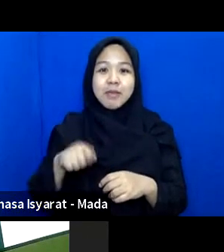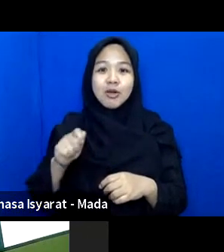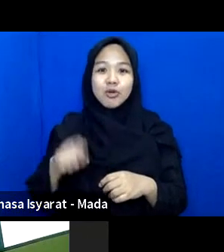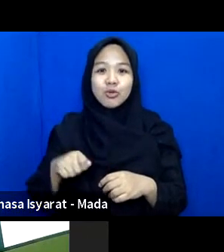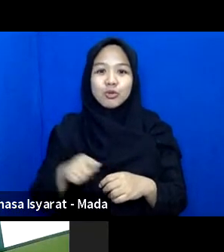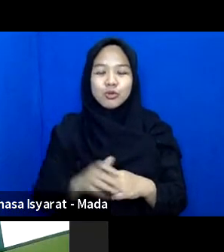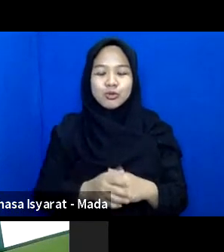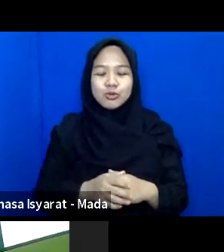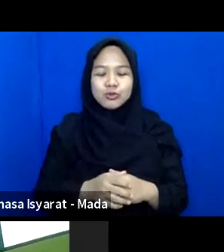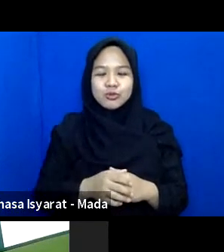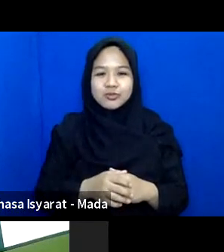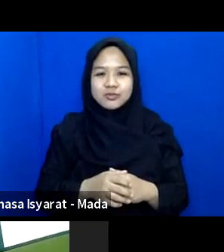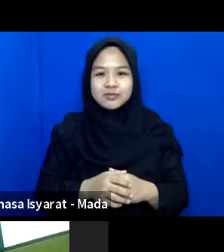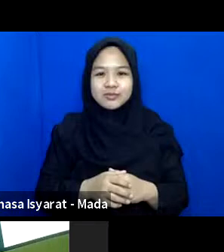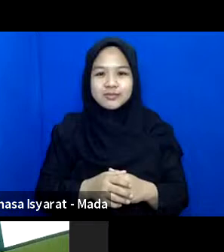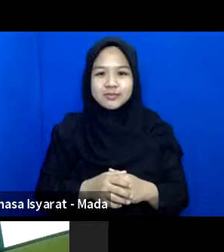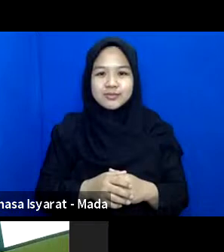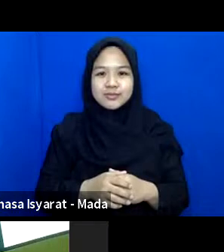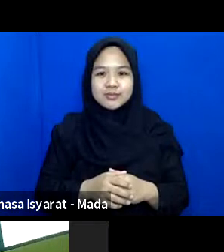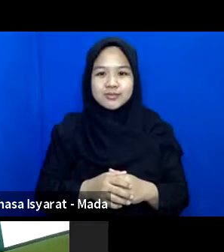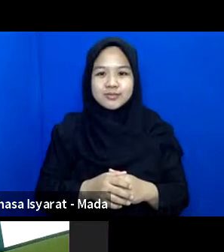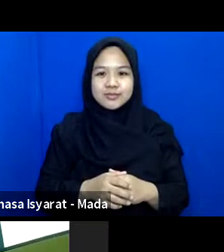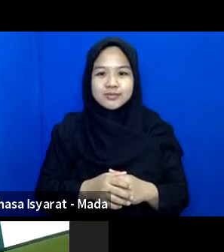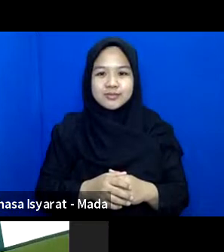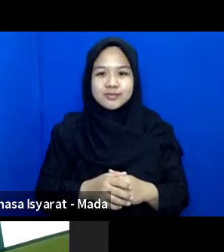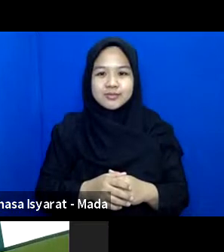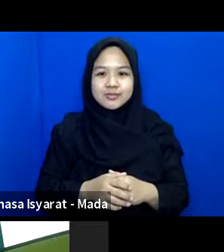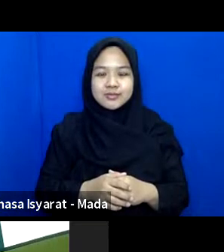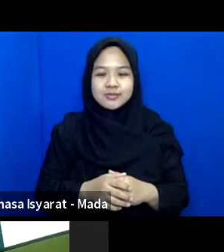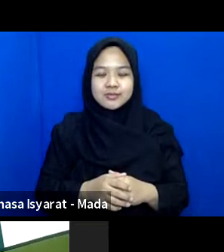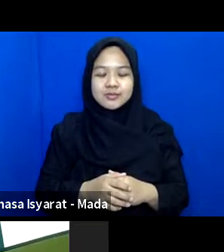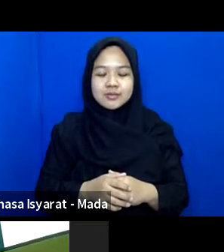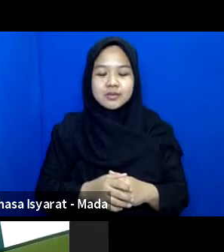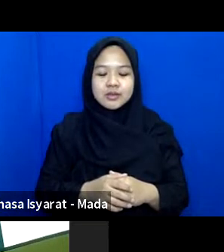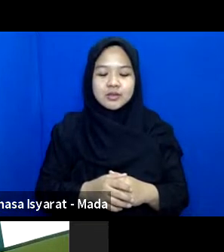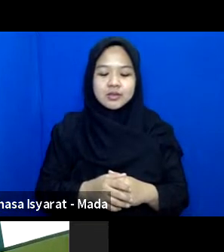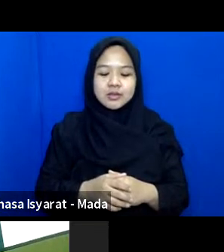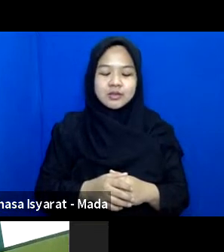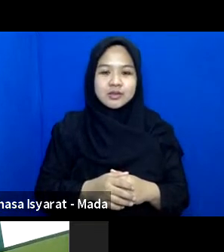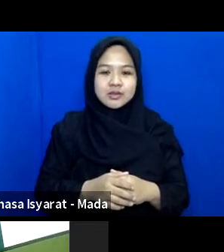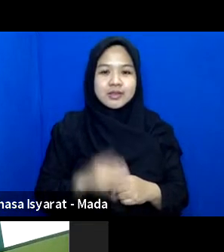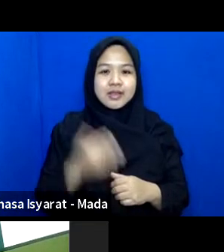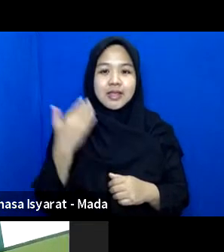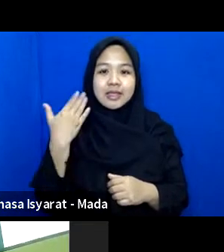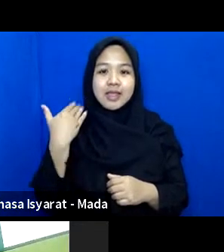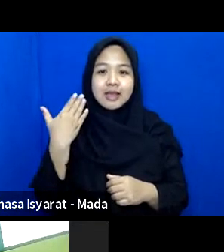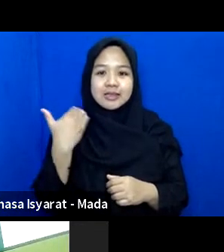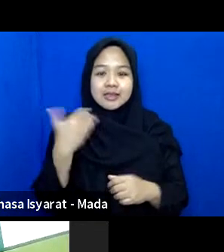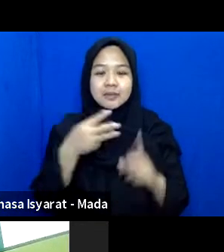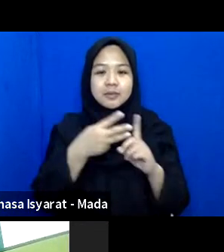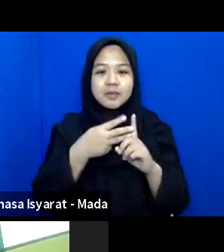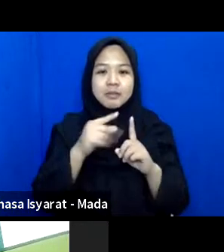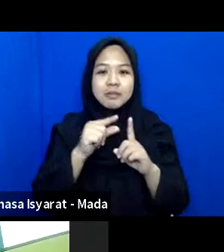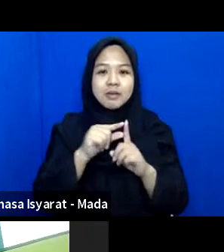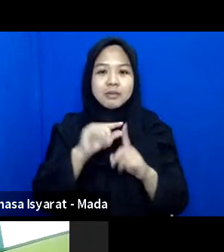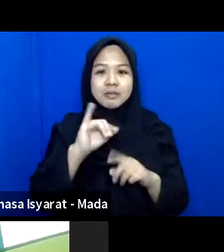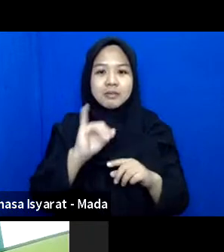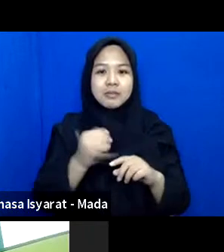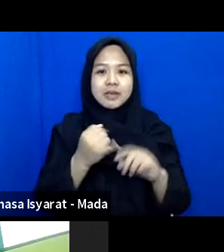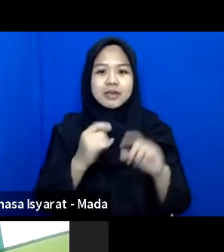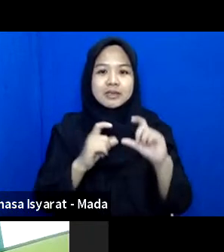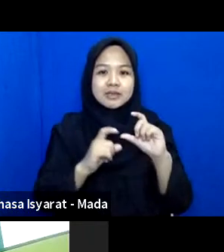Ya Aku Ya Saya ini Berkaitan dengan Tadi BPJS Yang di